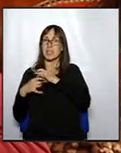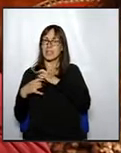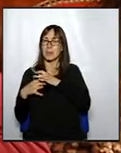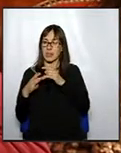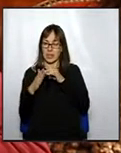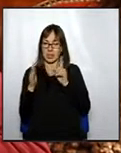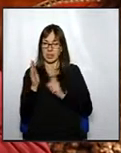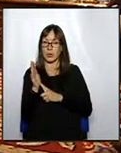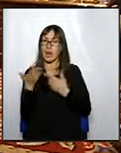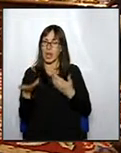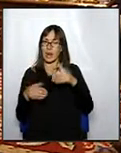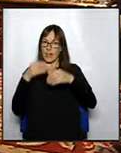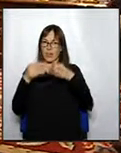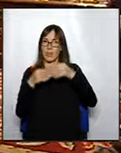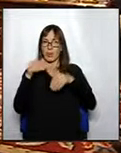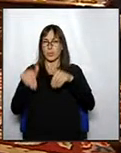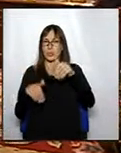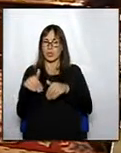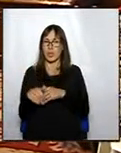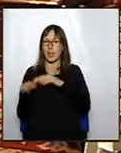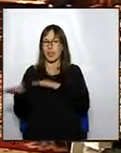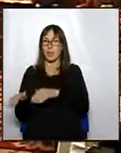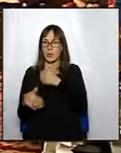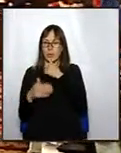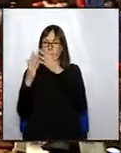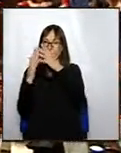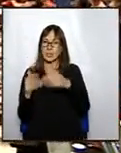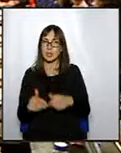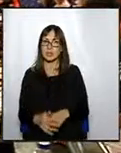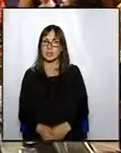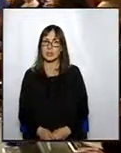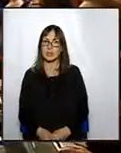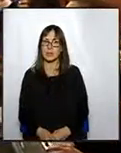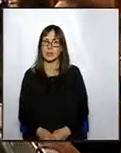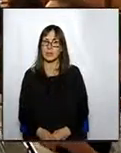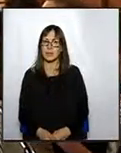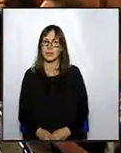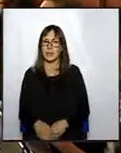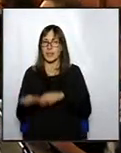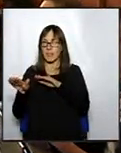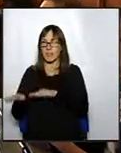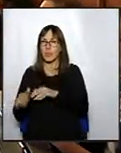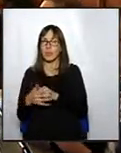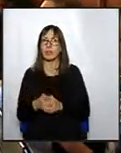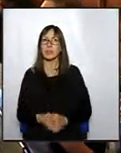passem a votació doncs vots a favor no presento de fora vots vots a favor